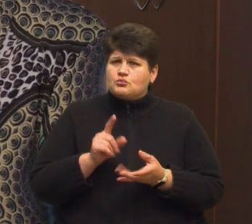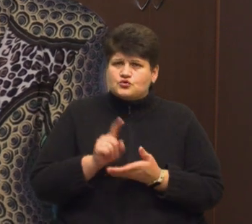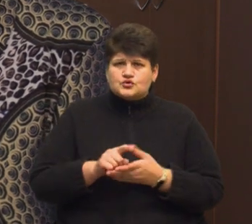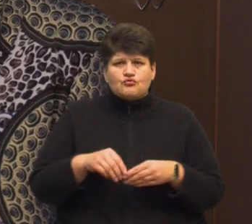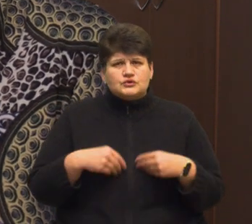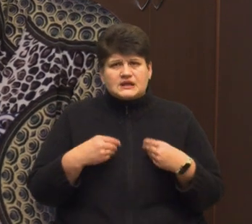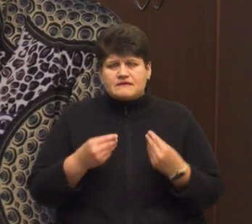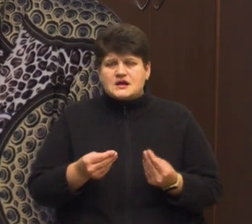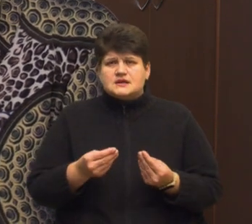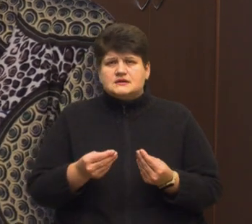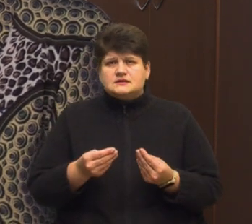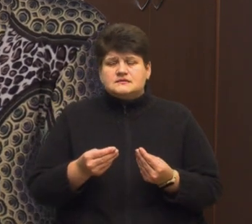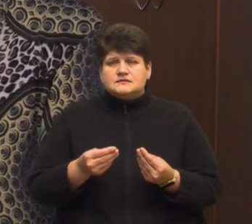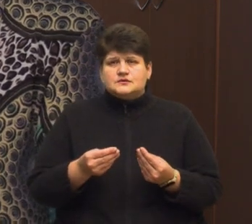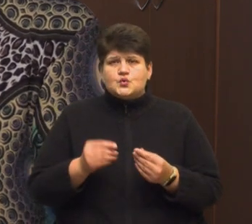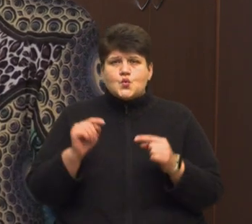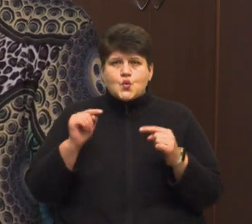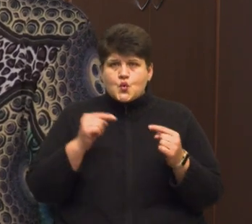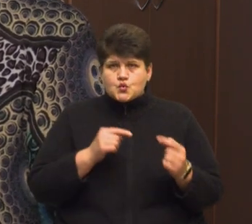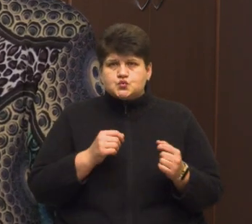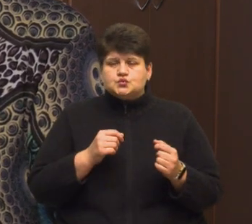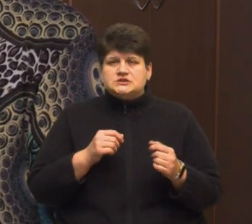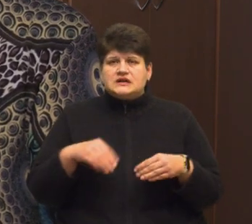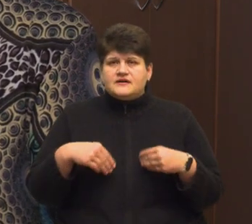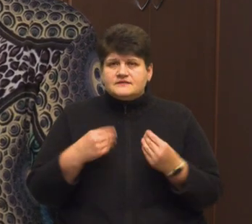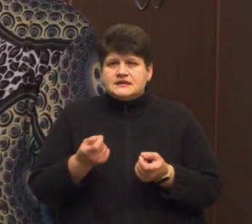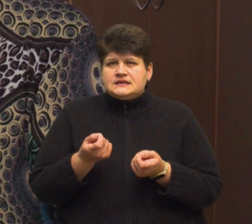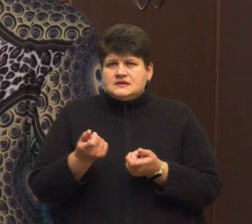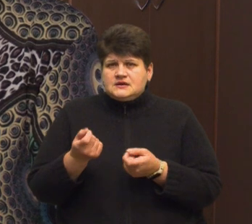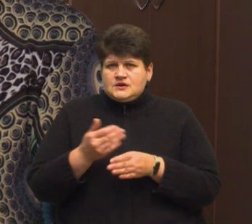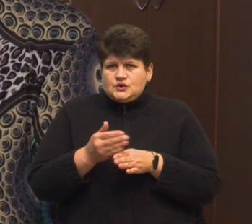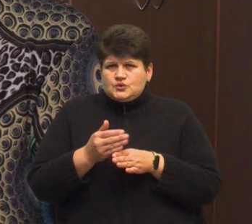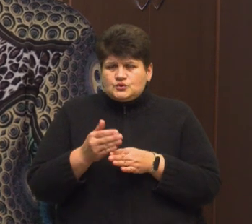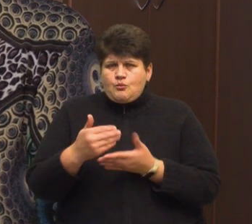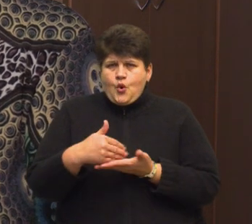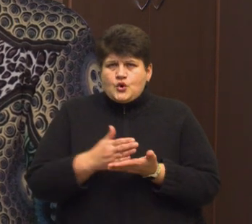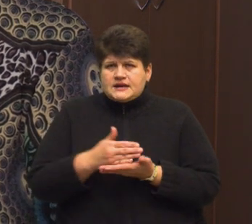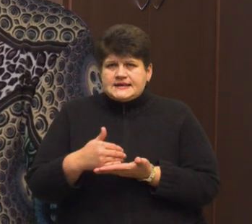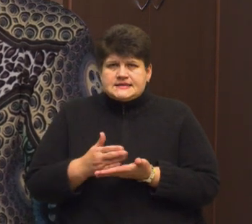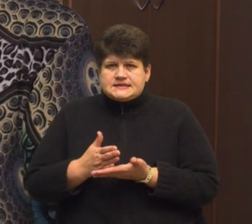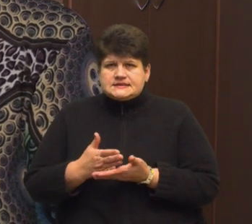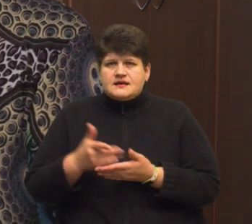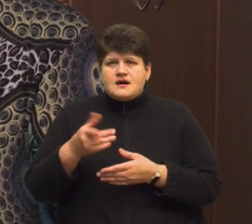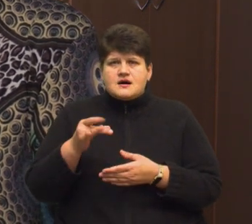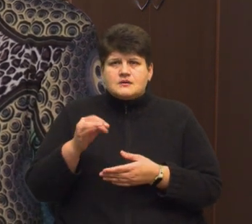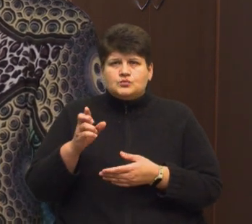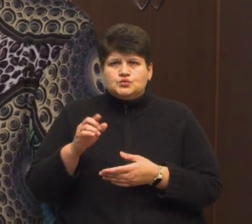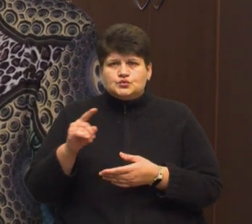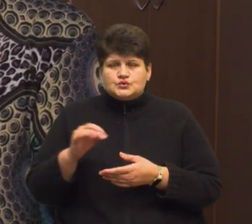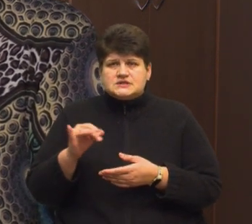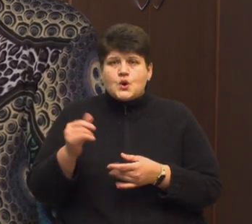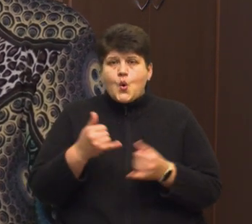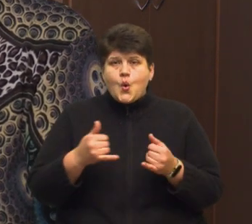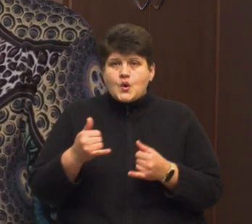давати також кукурудзу, давати порізані шматочки гарбуза і олію.